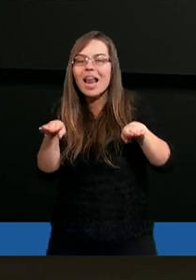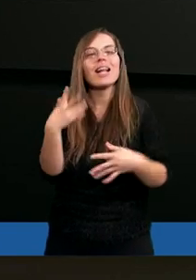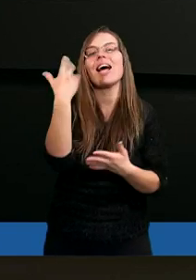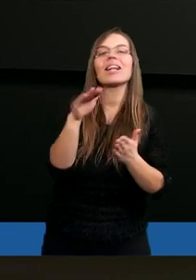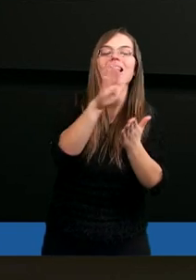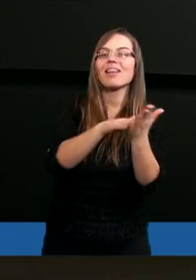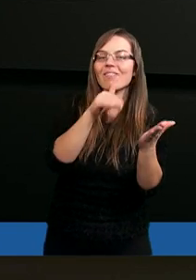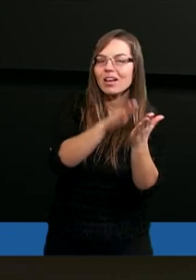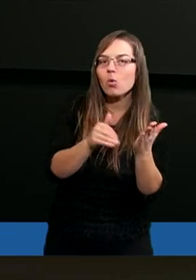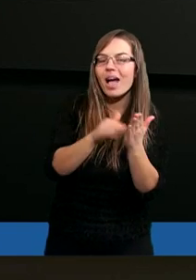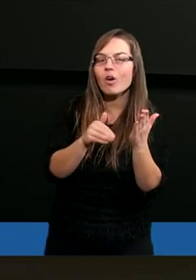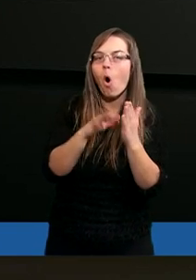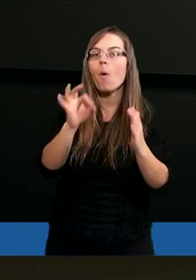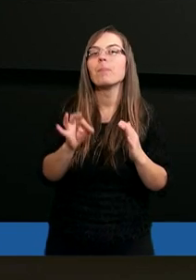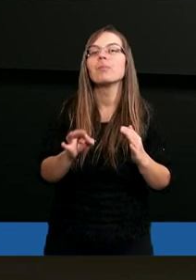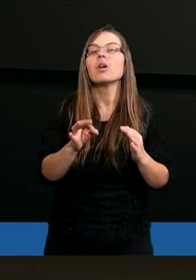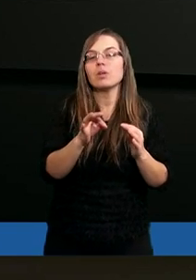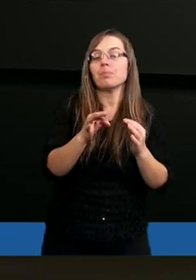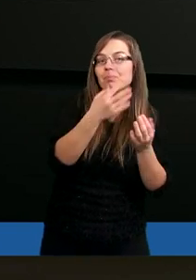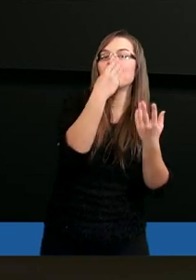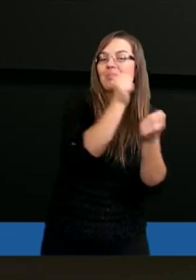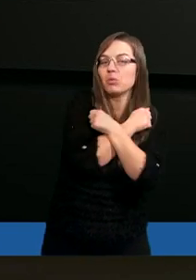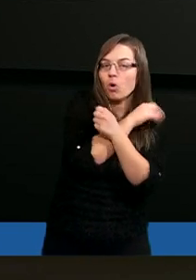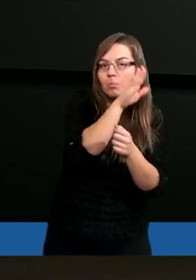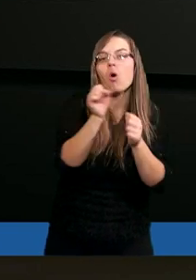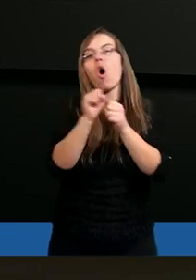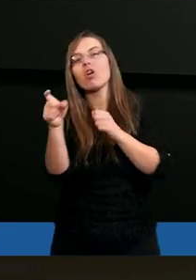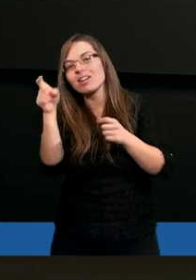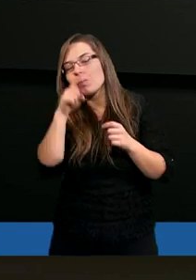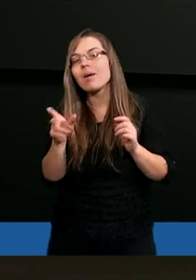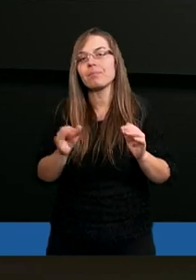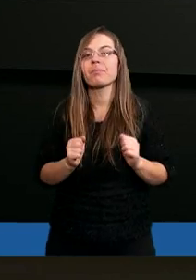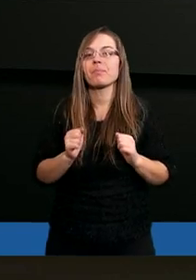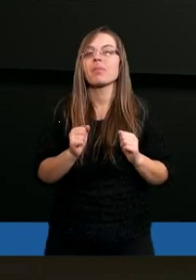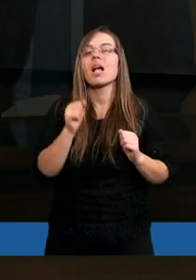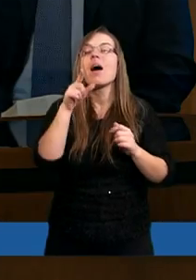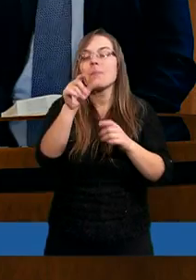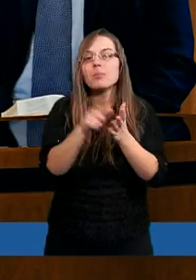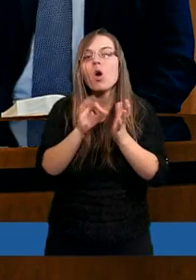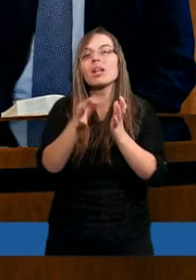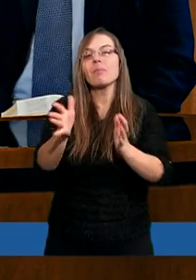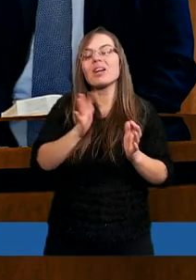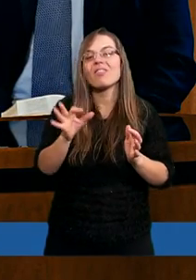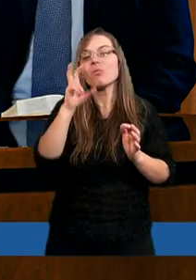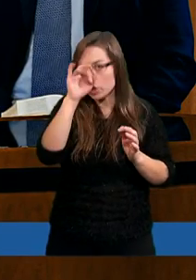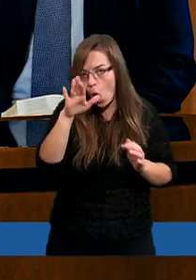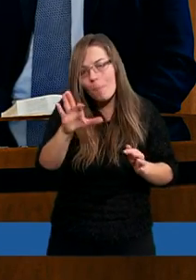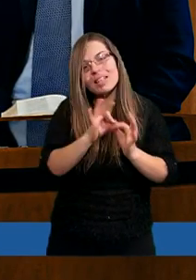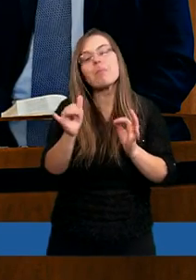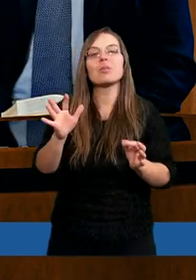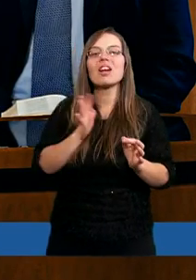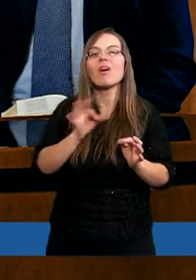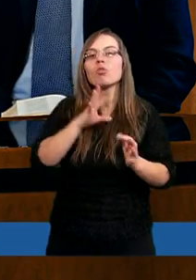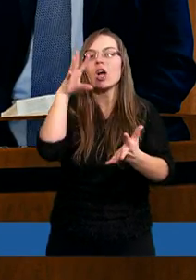niezwykłego oddzielenia od Ojca. Hiob, gdy przeżywał swoje doświadczenia,